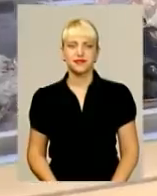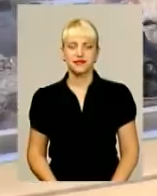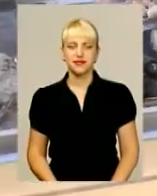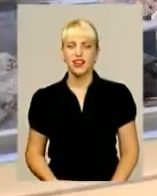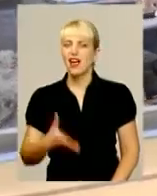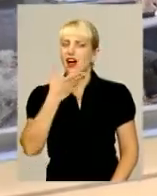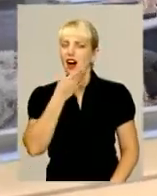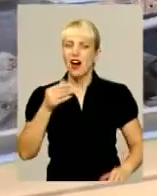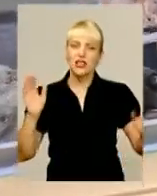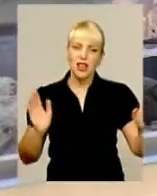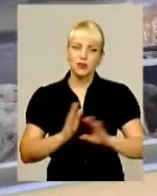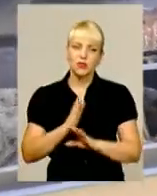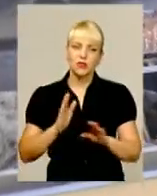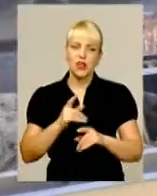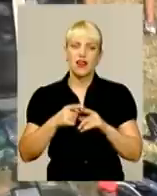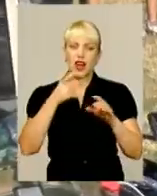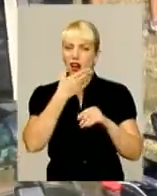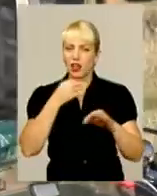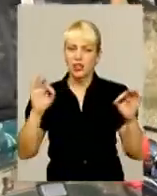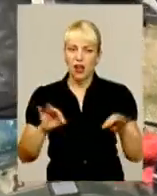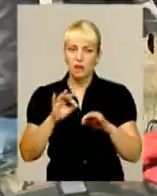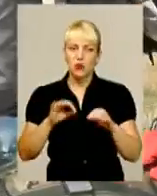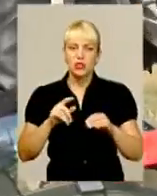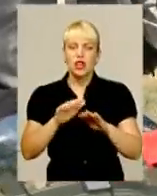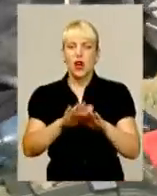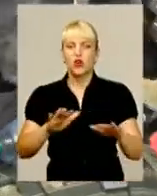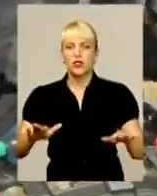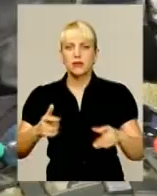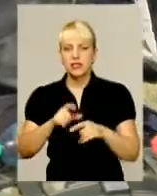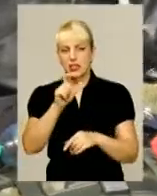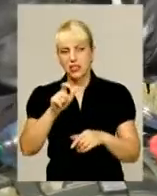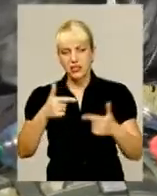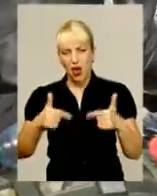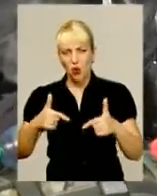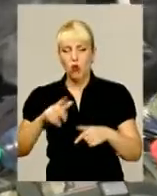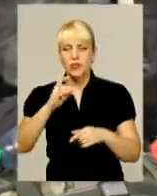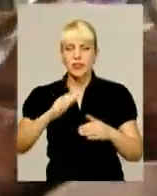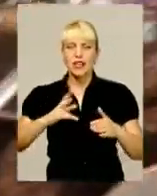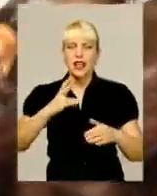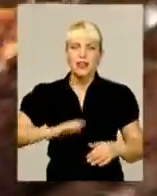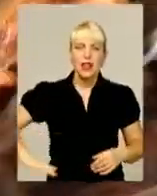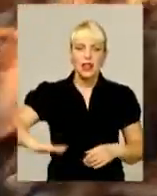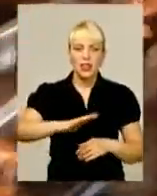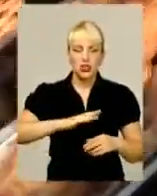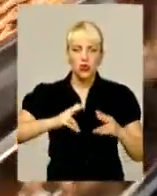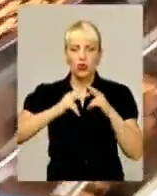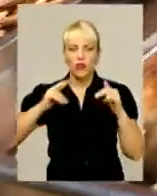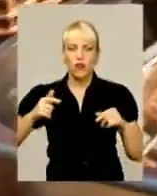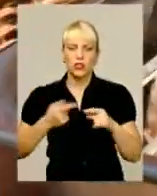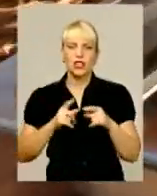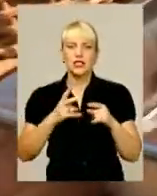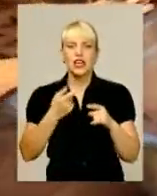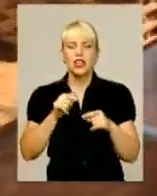Гарна атмосфера і драйвова музика. Розмістилися гості прямісінько на території фортеці. У наметах тут поряди різні